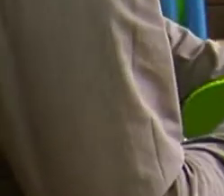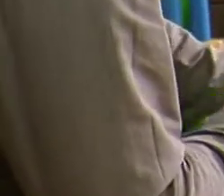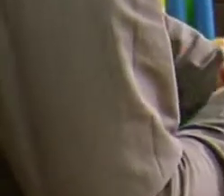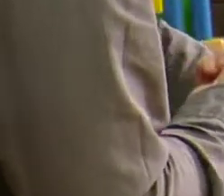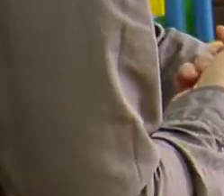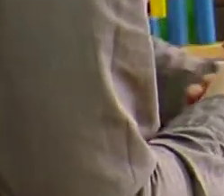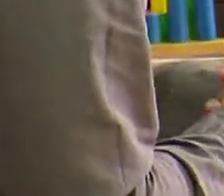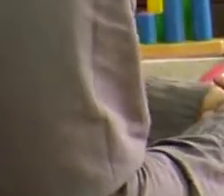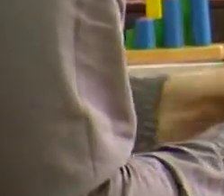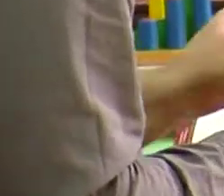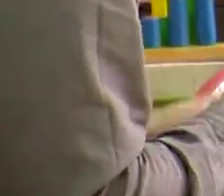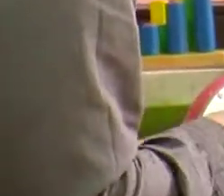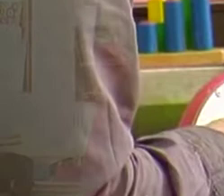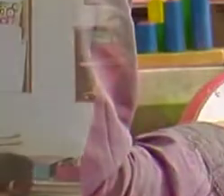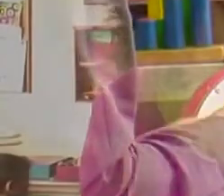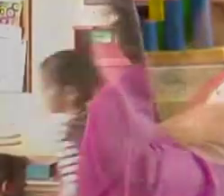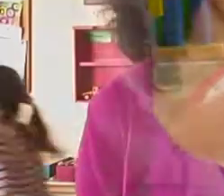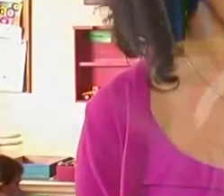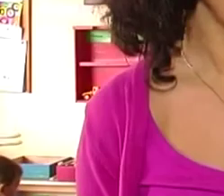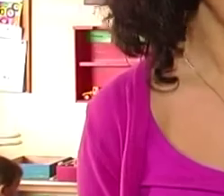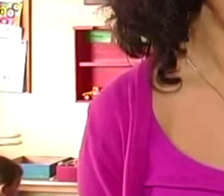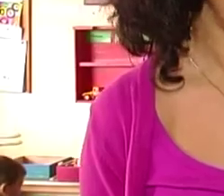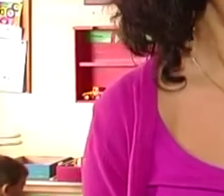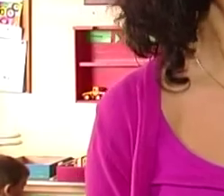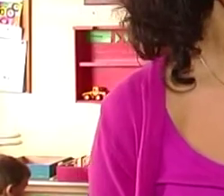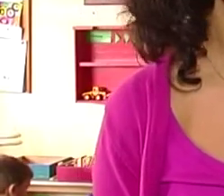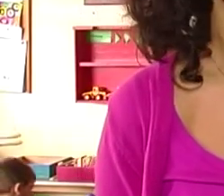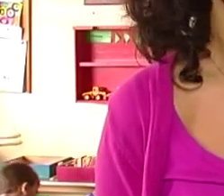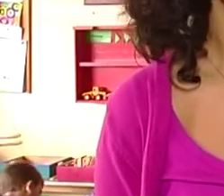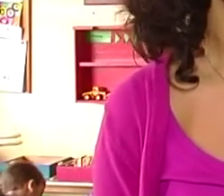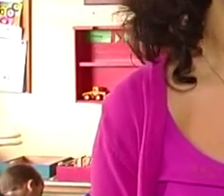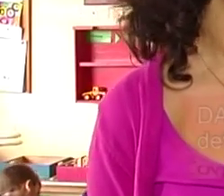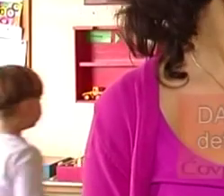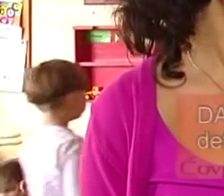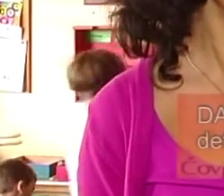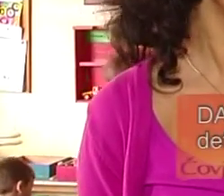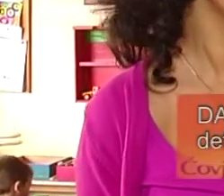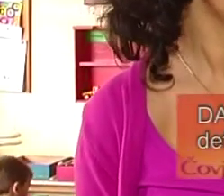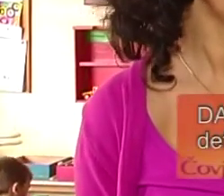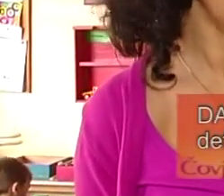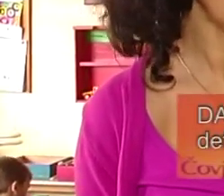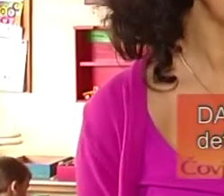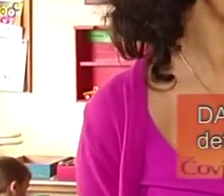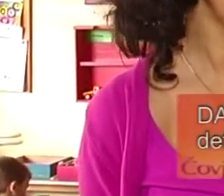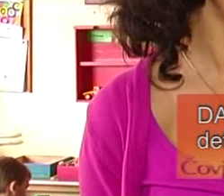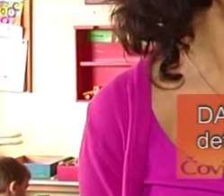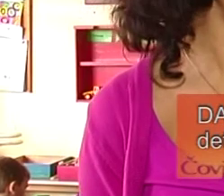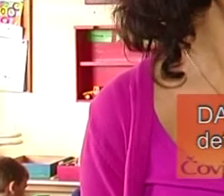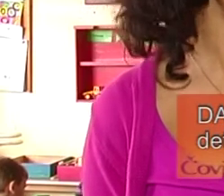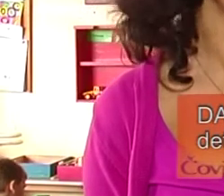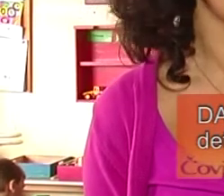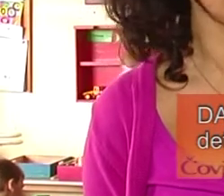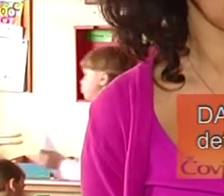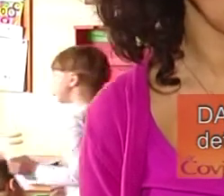rekli da je to od neobično velike važnosti, upravo to u tom prečkoskom periodu, zato što to je djeci s teškoćama, mi dajemo priliku da se igraju